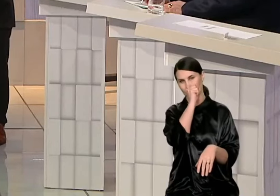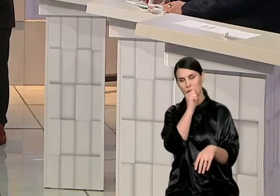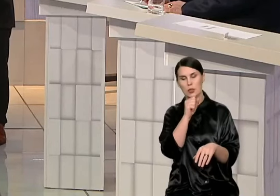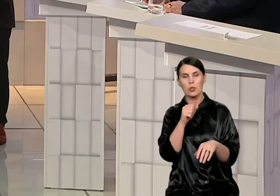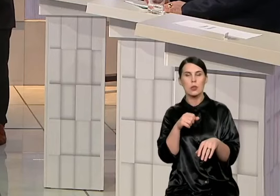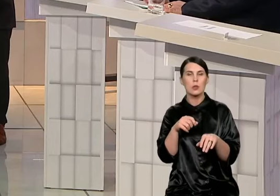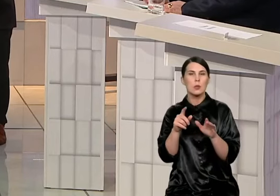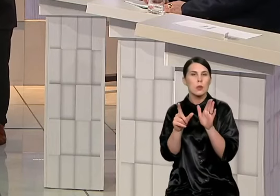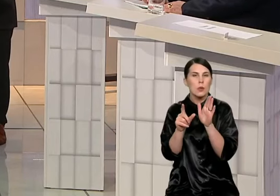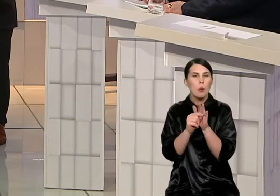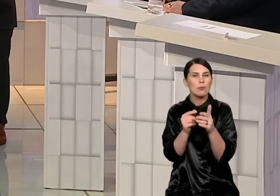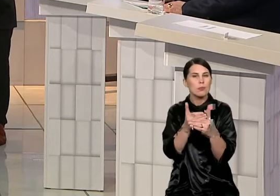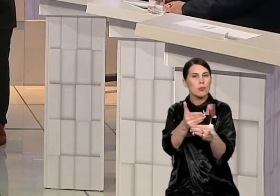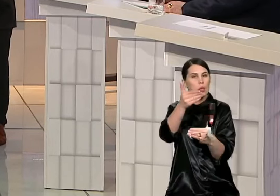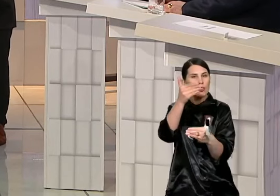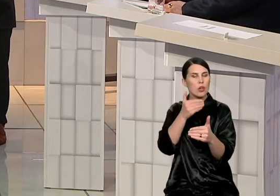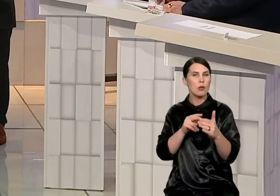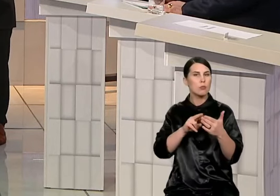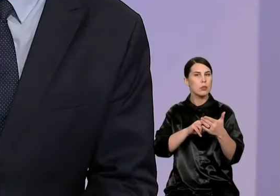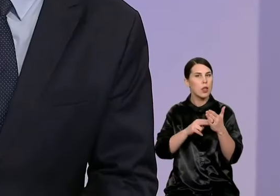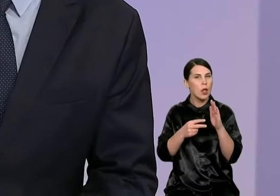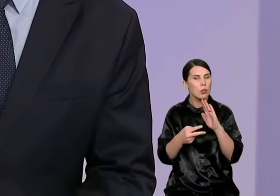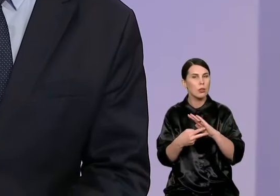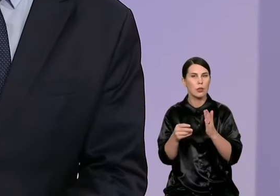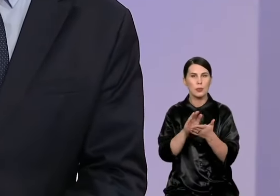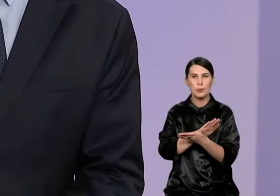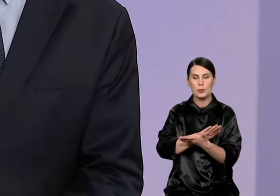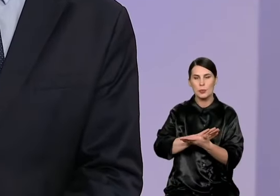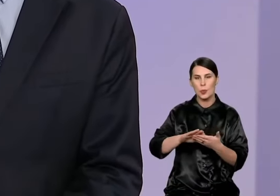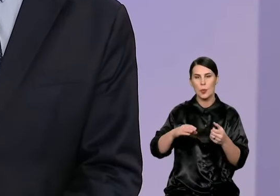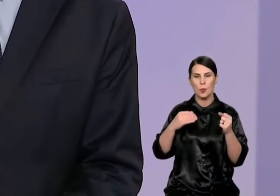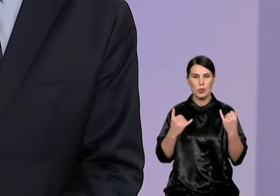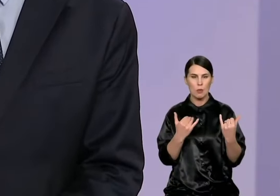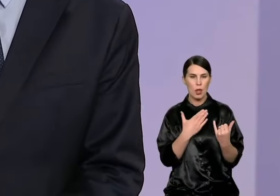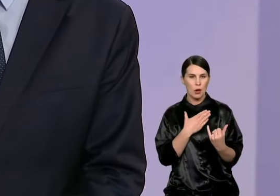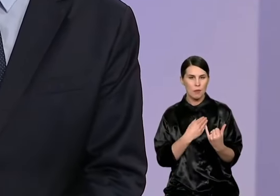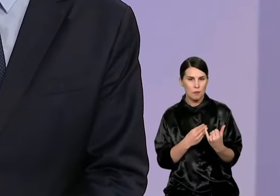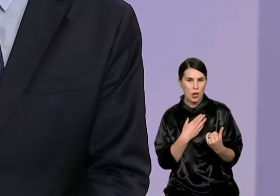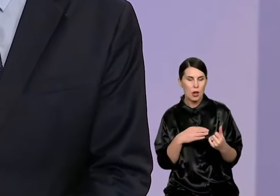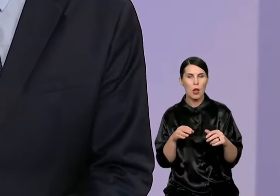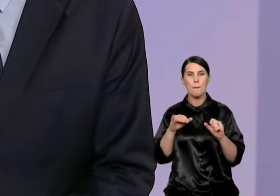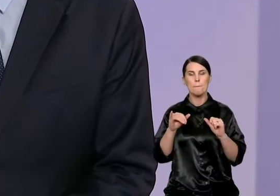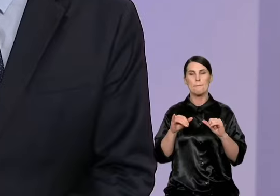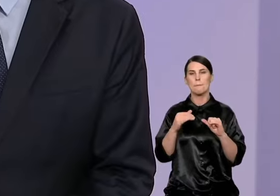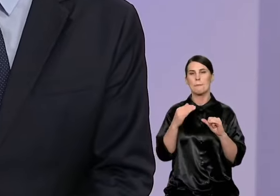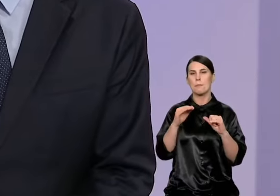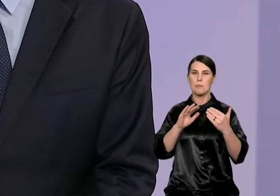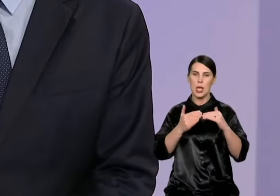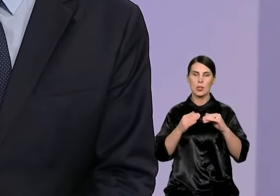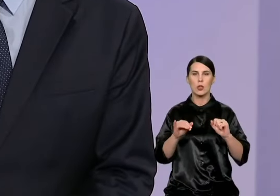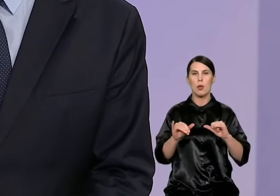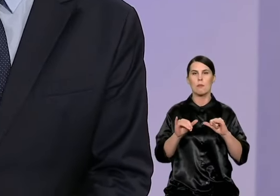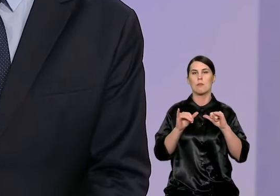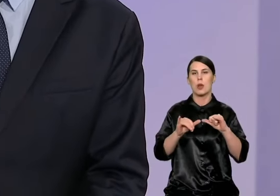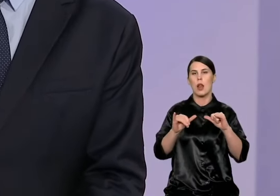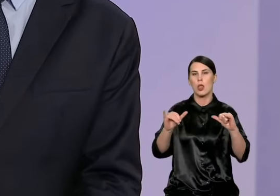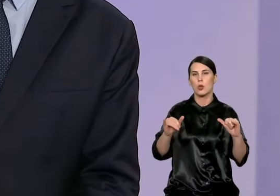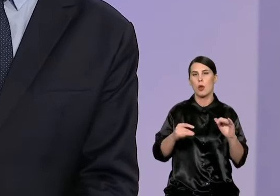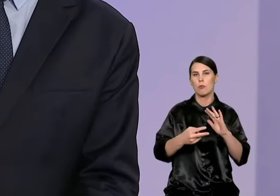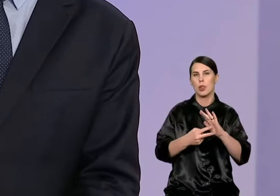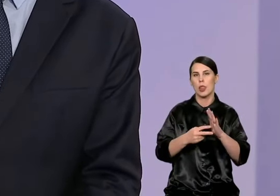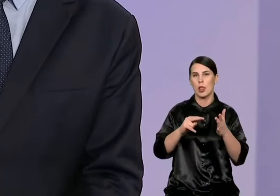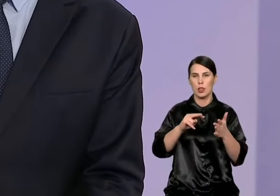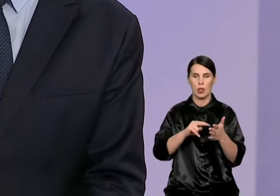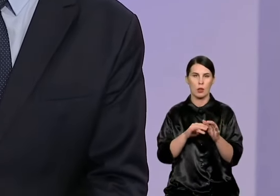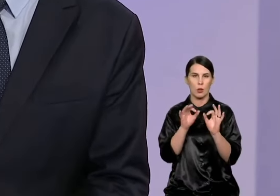ko dabar nėra, nors formaliai toks dalykas egzistuoja, faktiškai Vilniai nėra miesto plėtros planavimo. Ir jeigu žiūrėti tą tankinimas ar netankinimas,